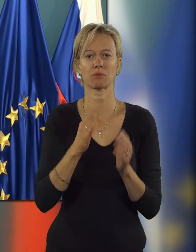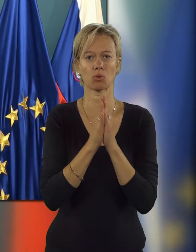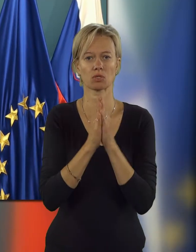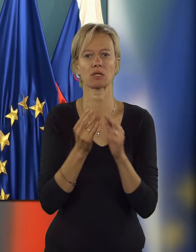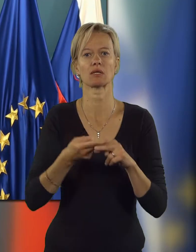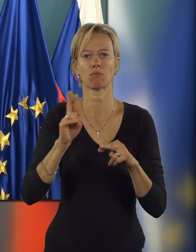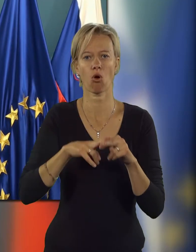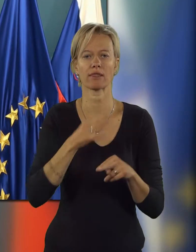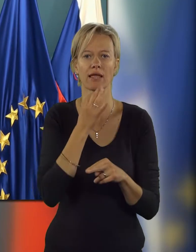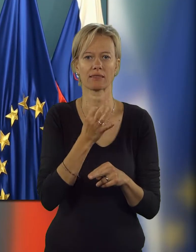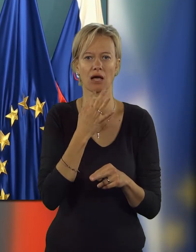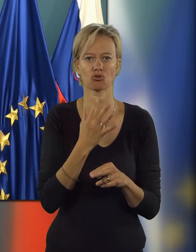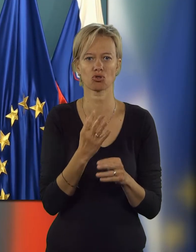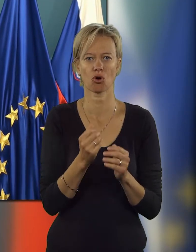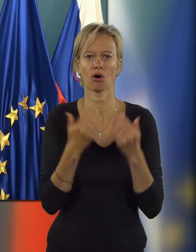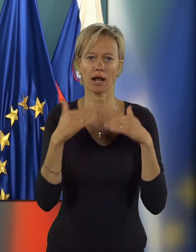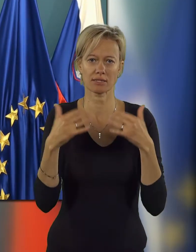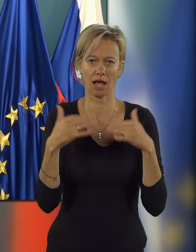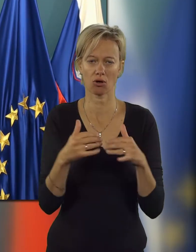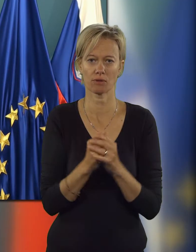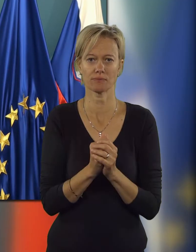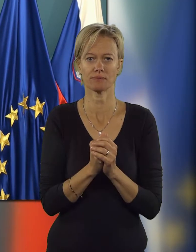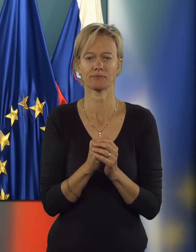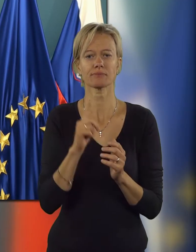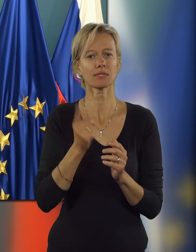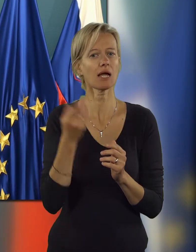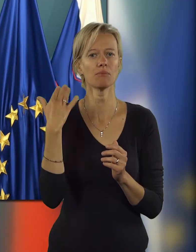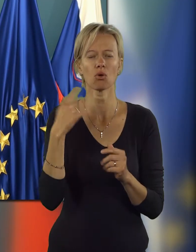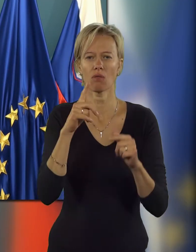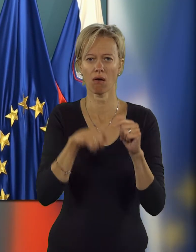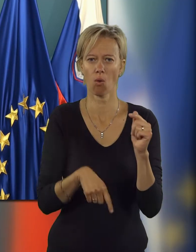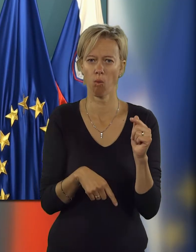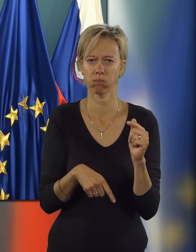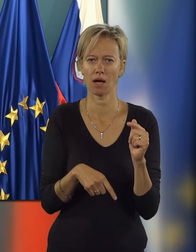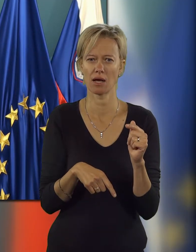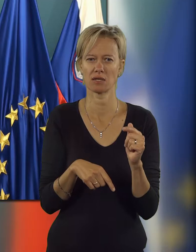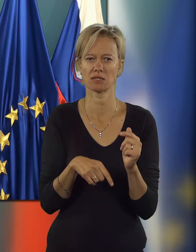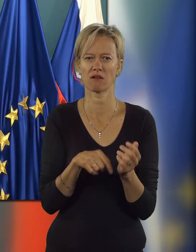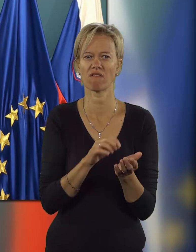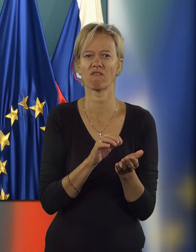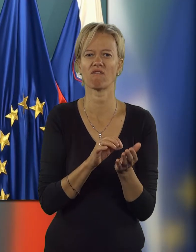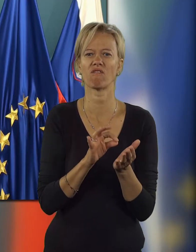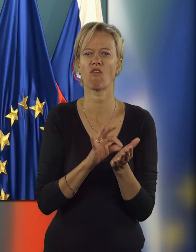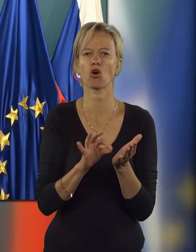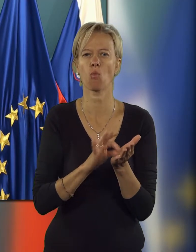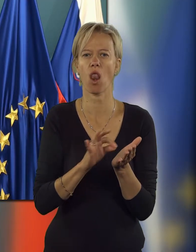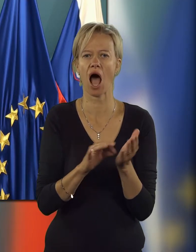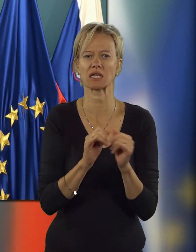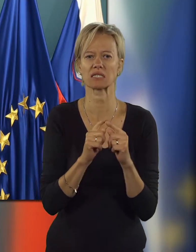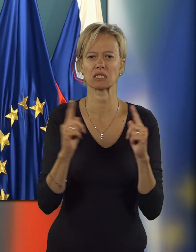za bolj natančno razlago. Kaj je bilo narobe s formulacijo